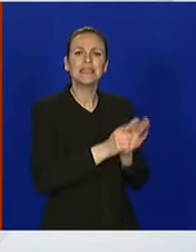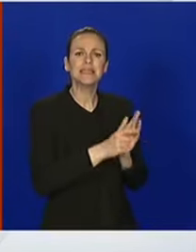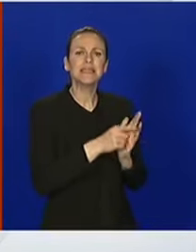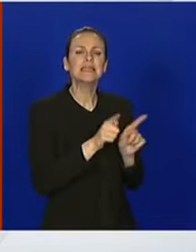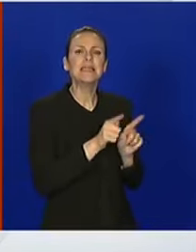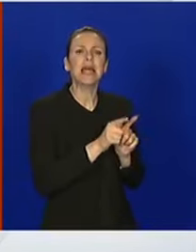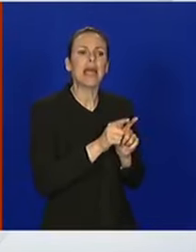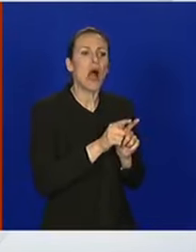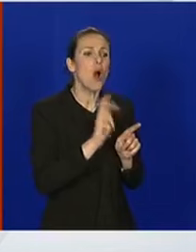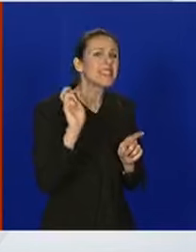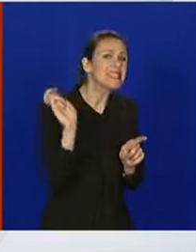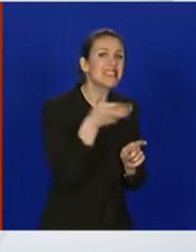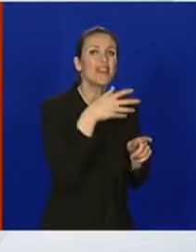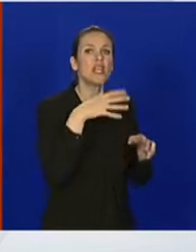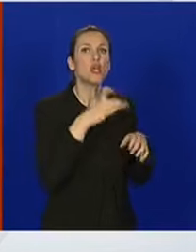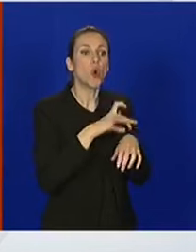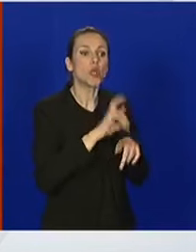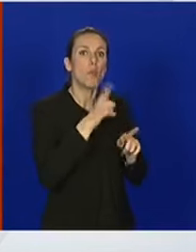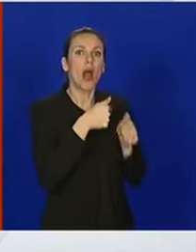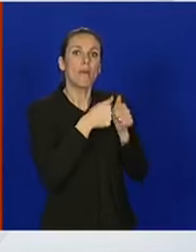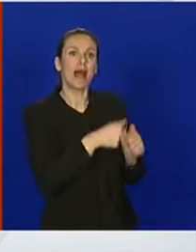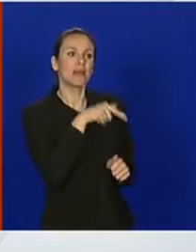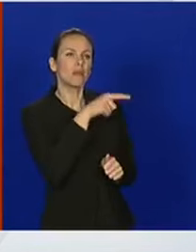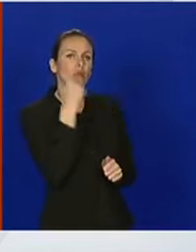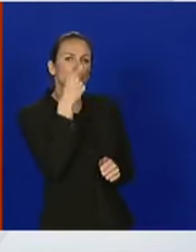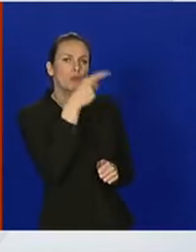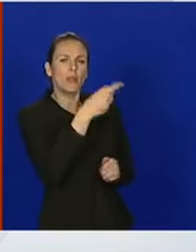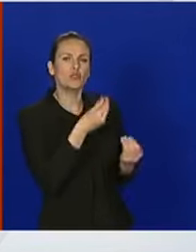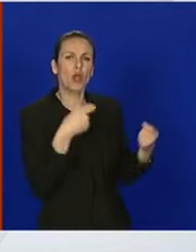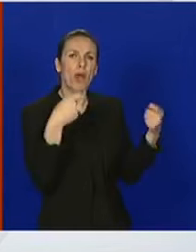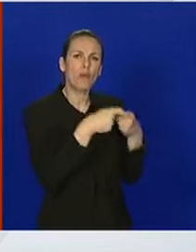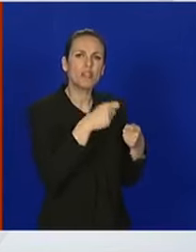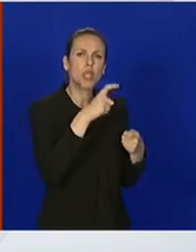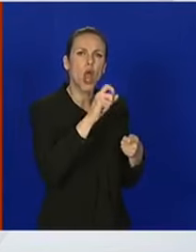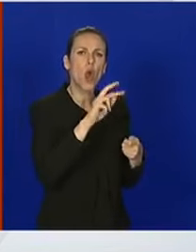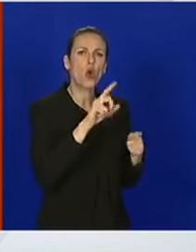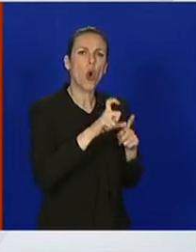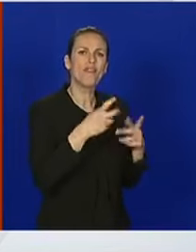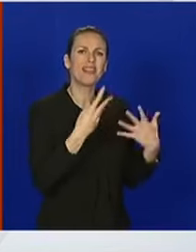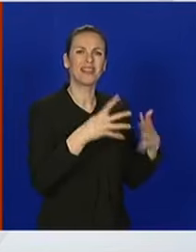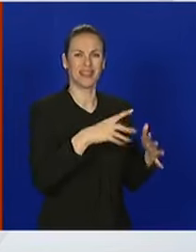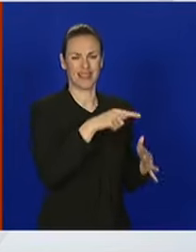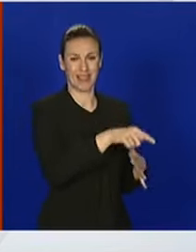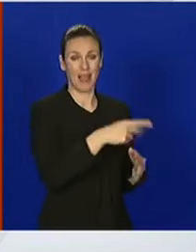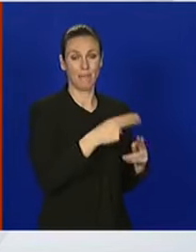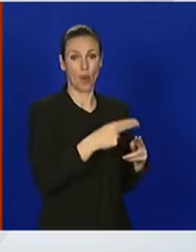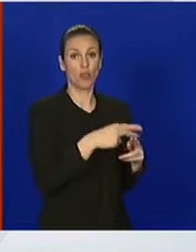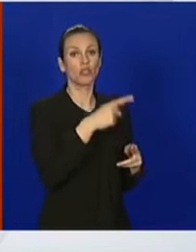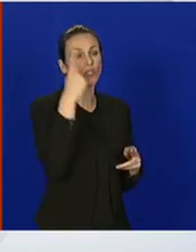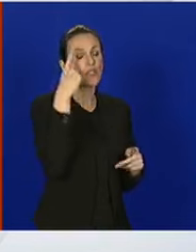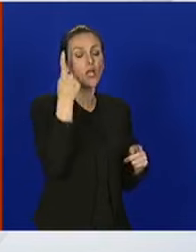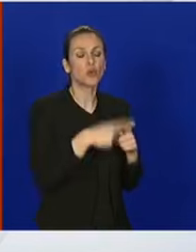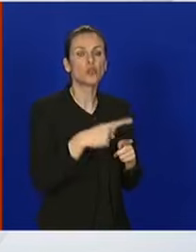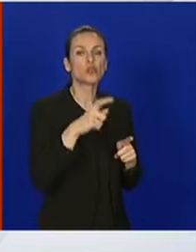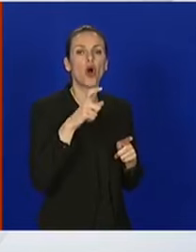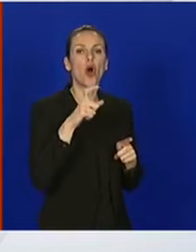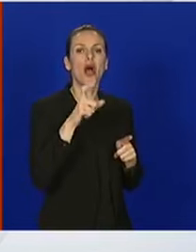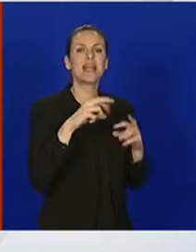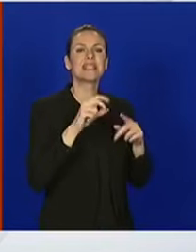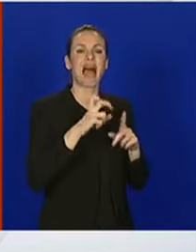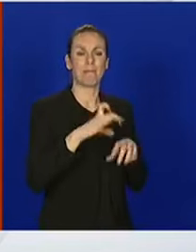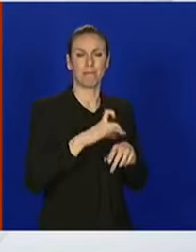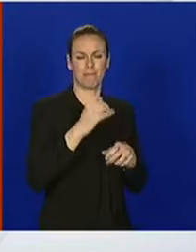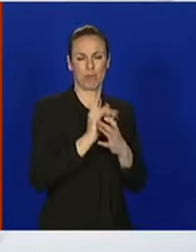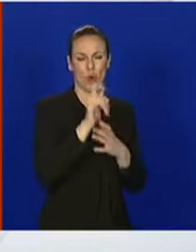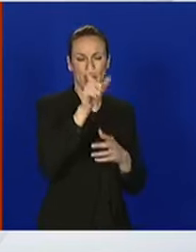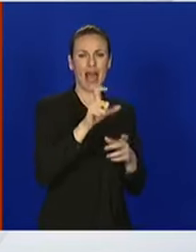za sve lječnike da posumljuju na COVID infekciju. A točan datum, zna kolega Capaki, znan je javno. Prema